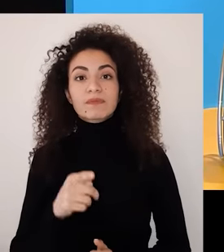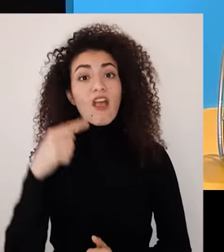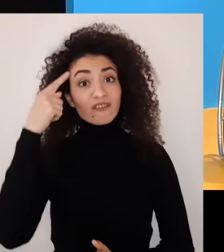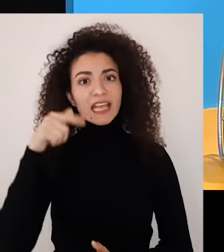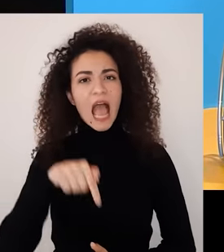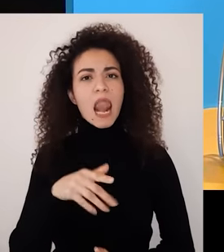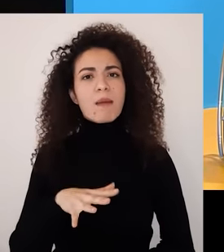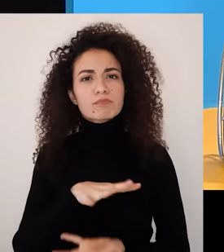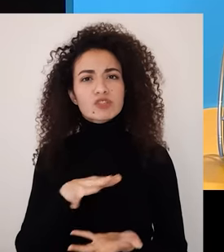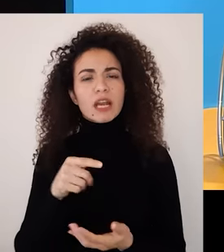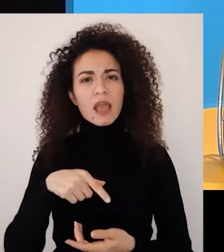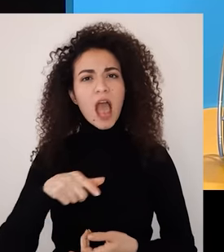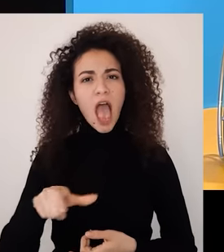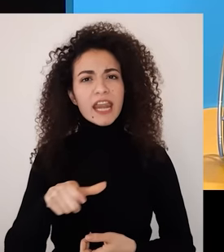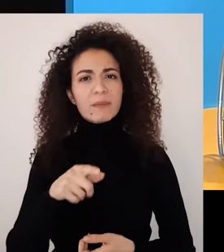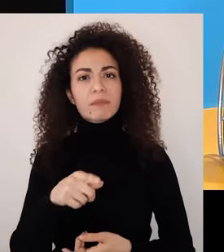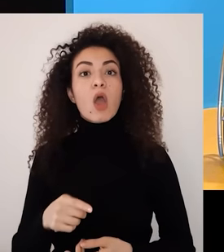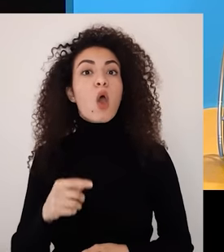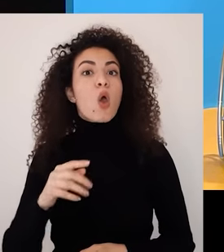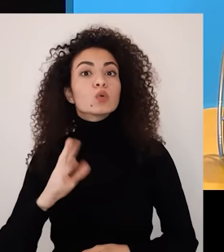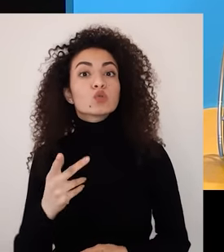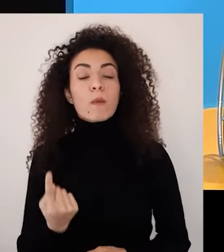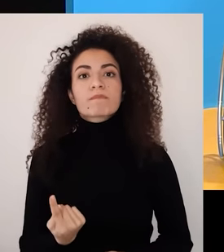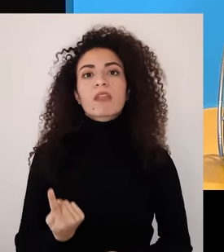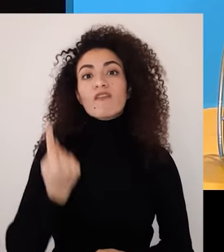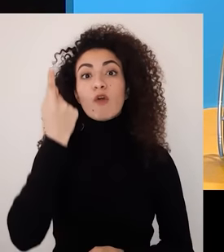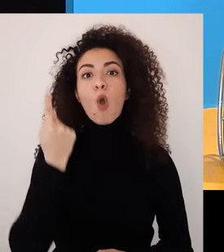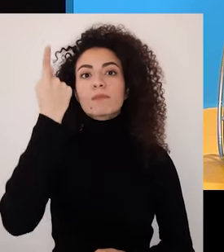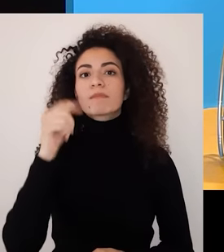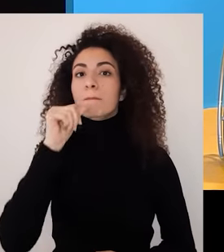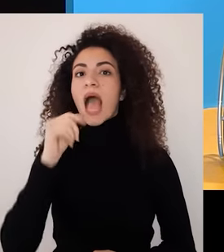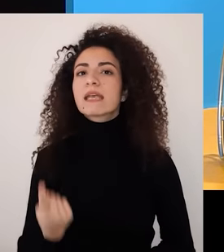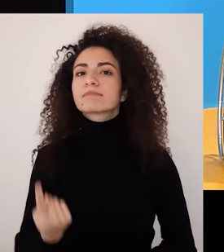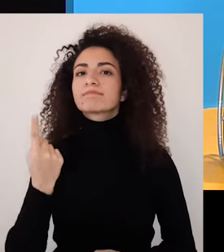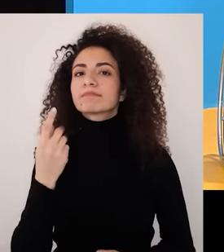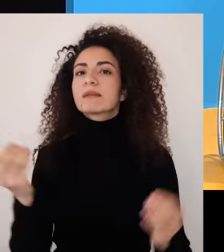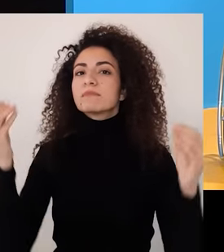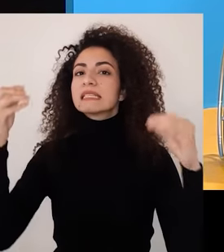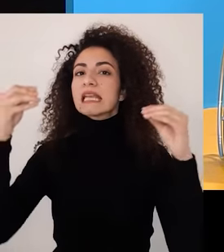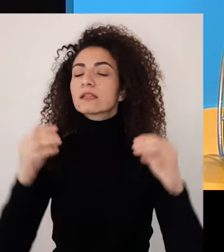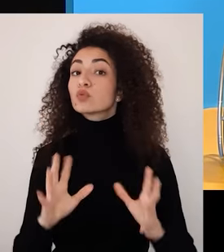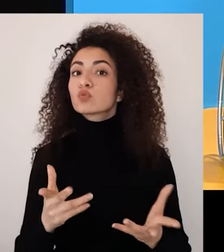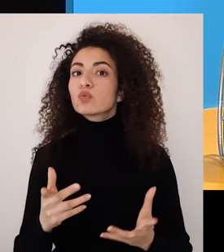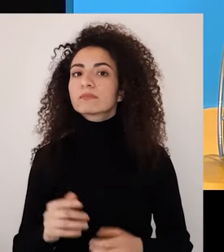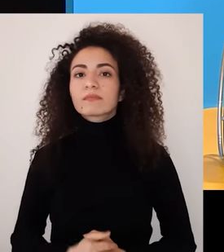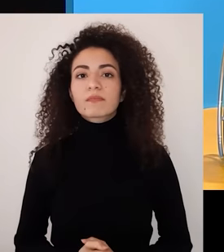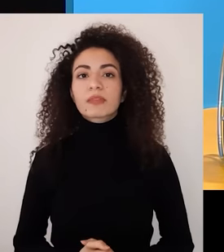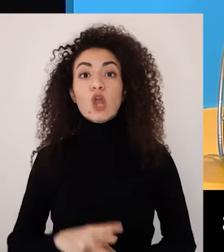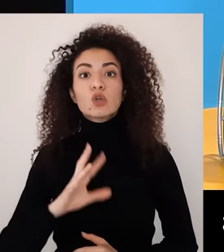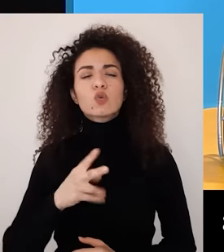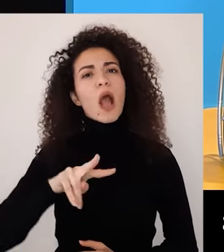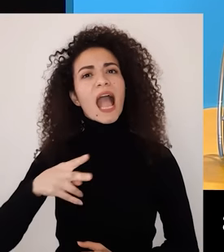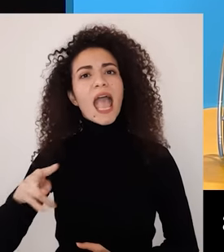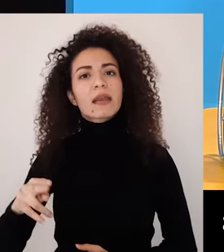بتحديد الأمور اللي بتأمن لك الحماية والأمان من خلال الأسهم العمودية المتجهة صوب الأعلى